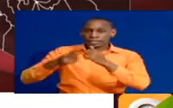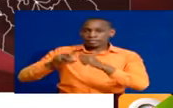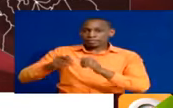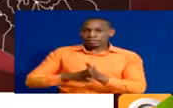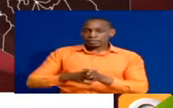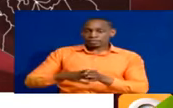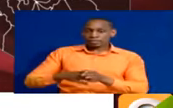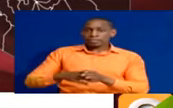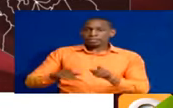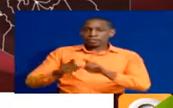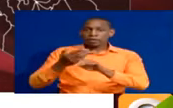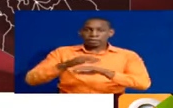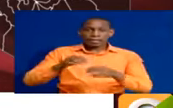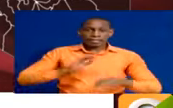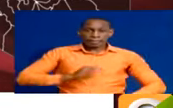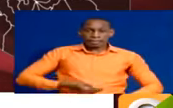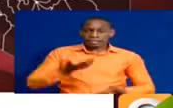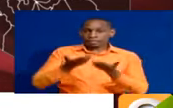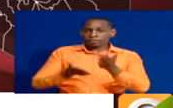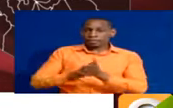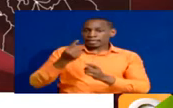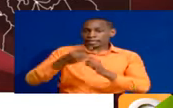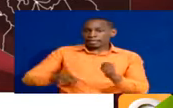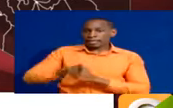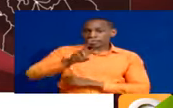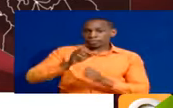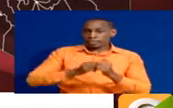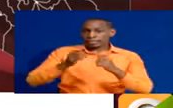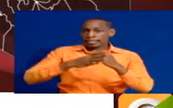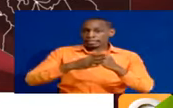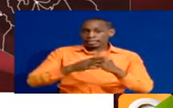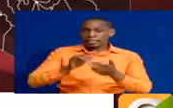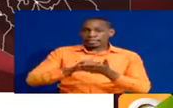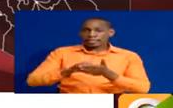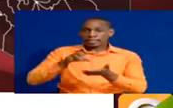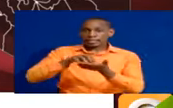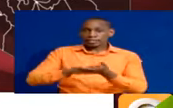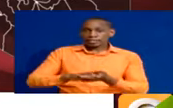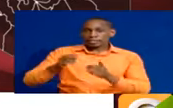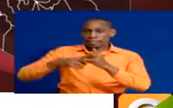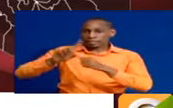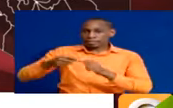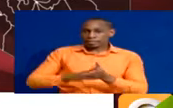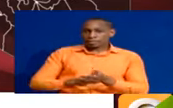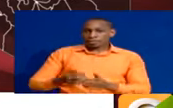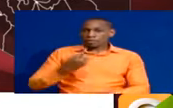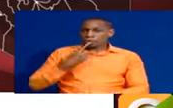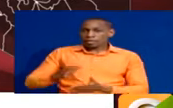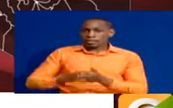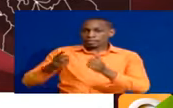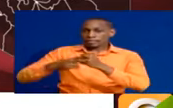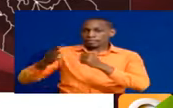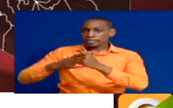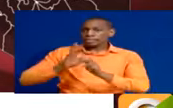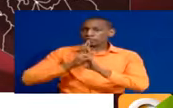na sabini na nane vya mimba hizo. Ikilinganishwa na mwaka elfu mbili na kuminatisa, ambapo visa elfu saba, mia moja